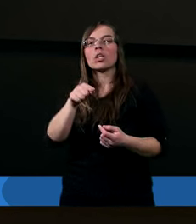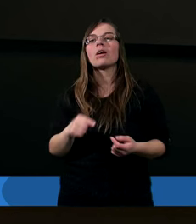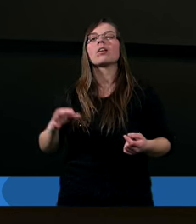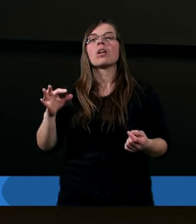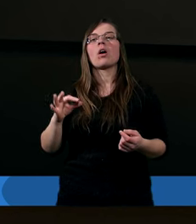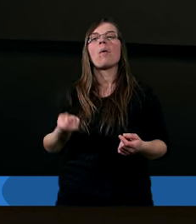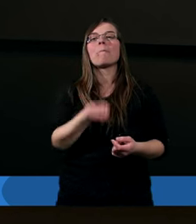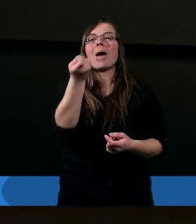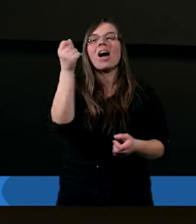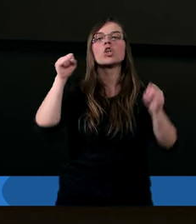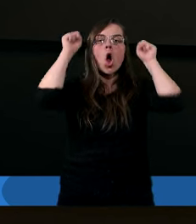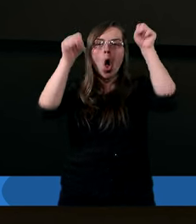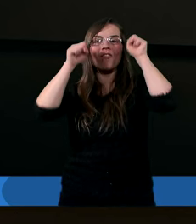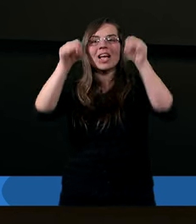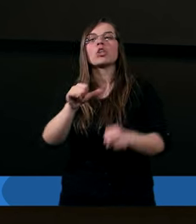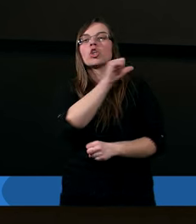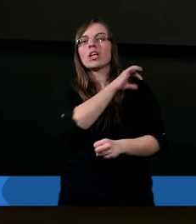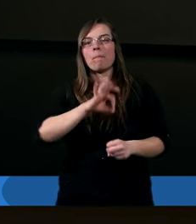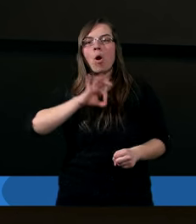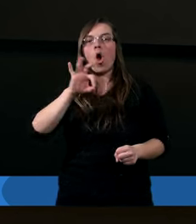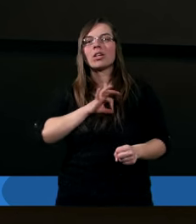To jest Paść owieczki moje.